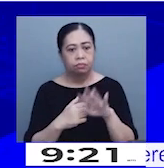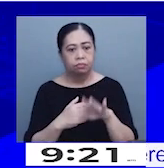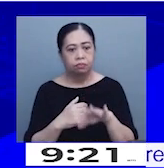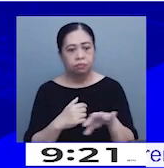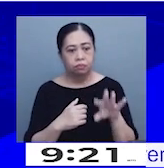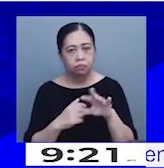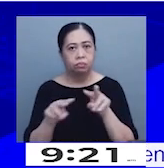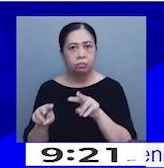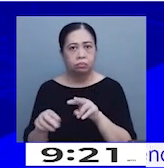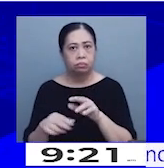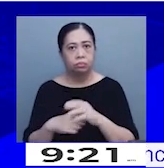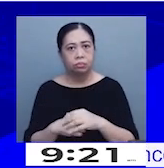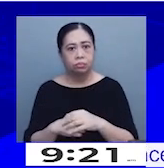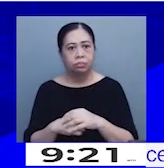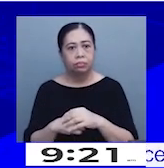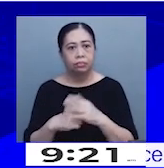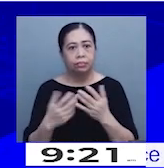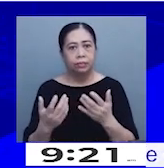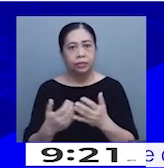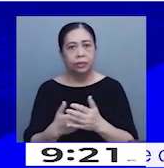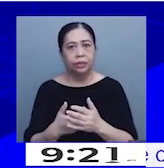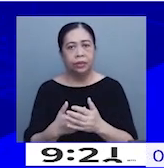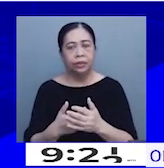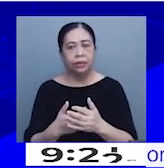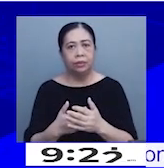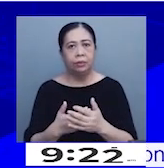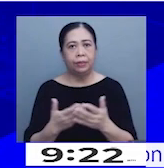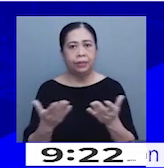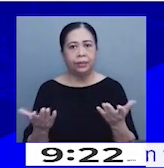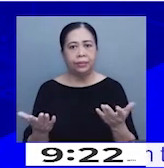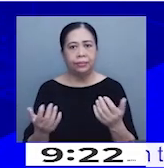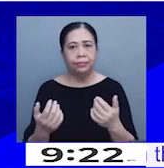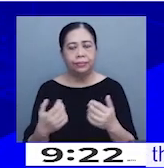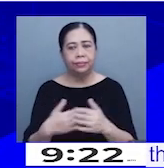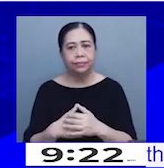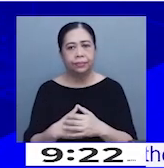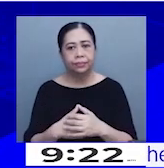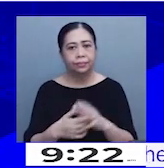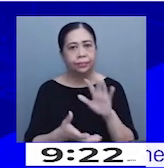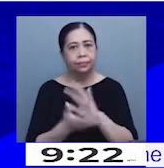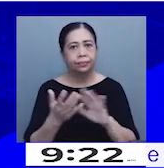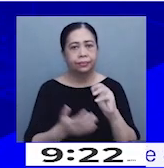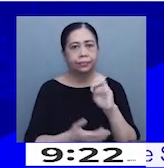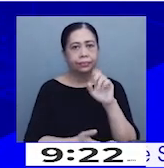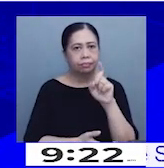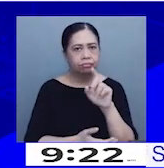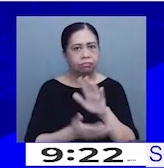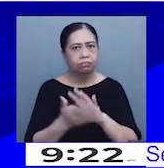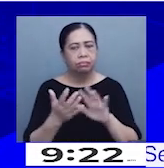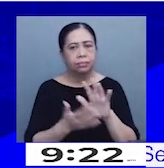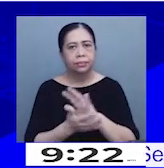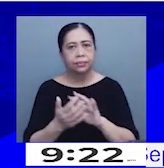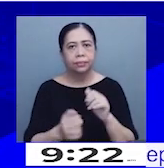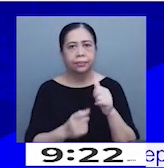sample outlets. At mix ang ating nakikita. Una, noong first phase